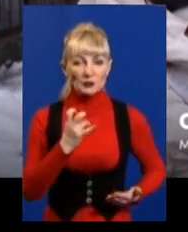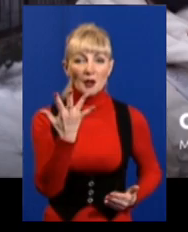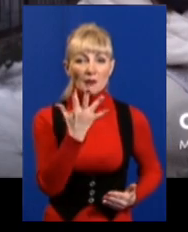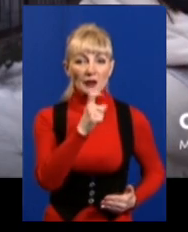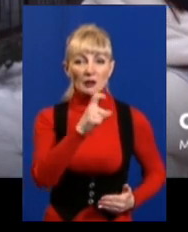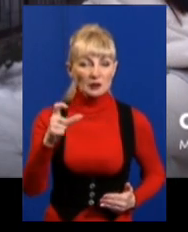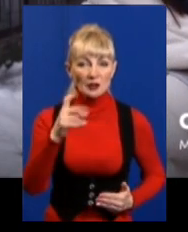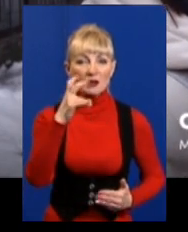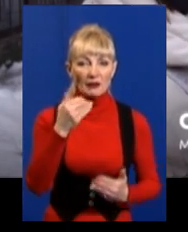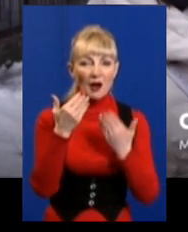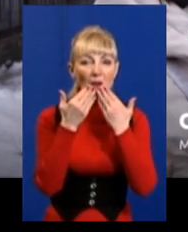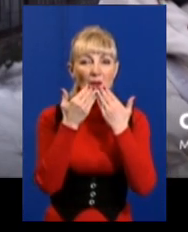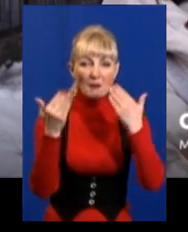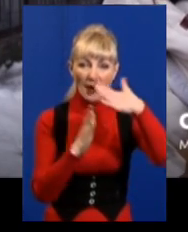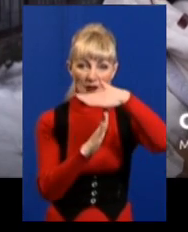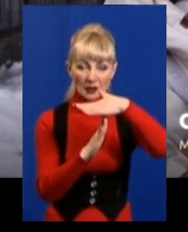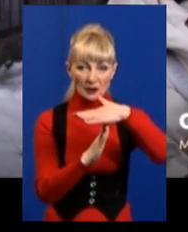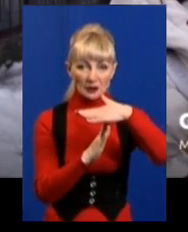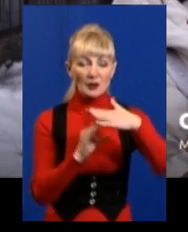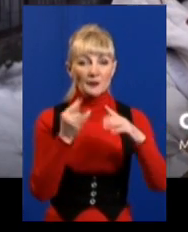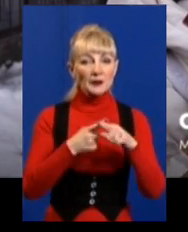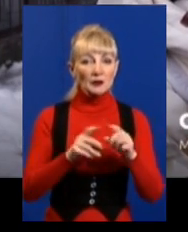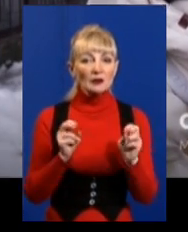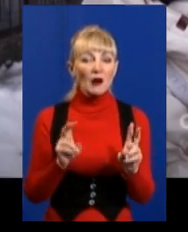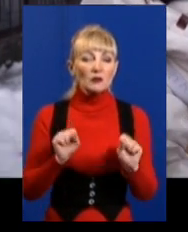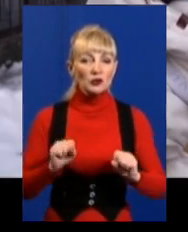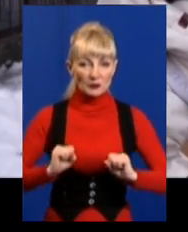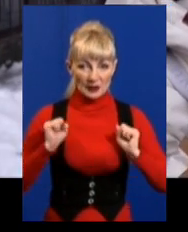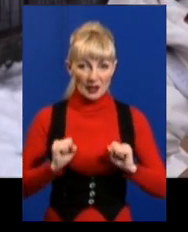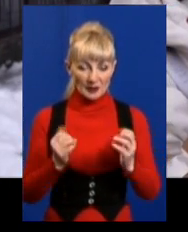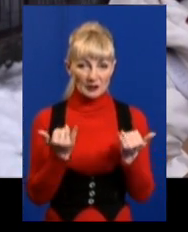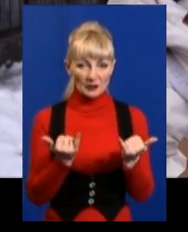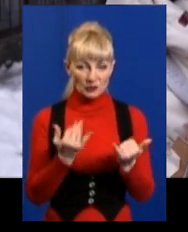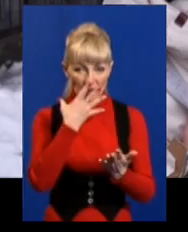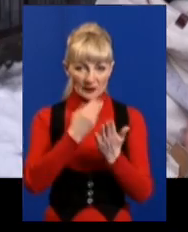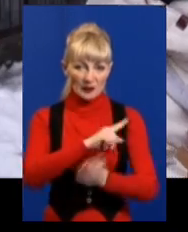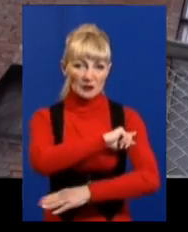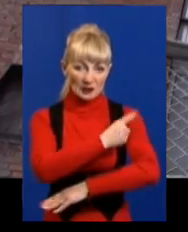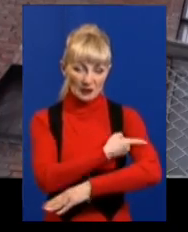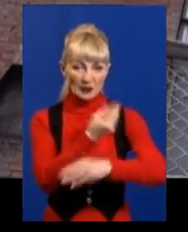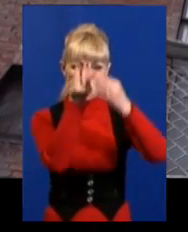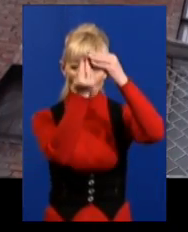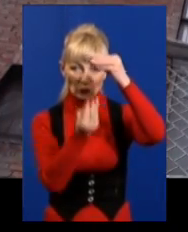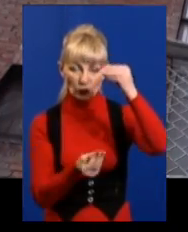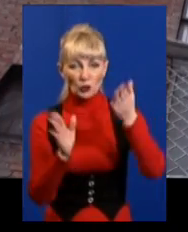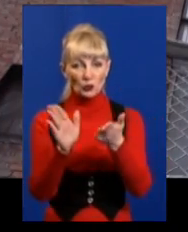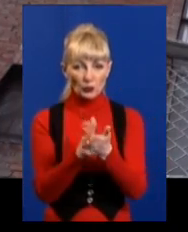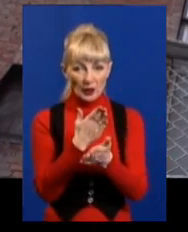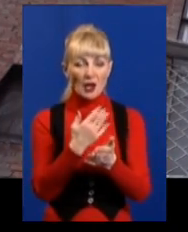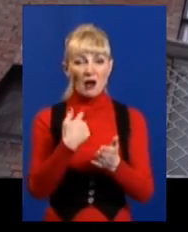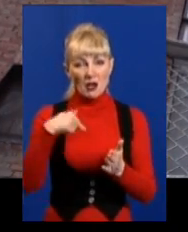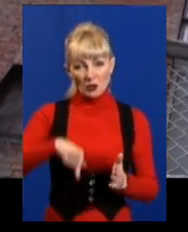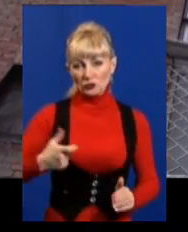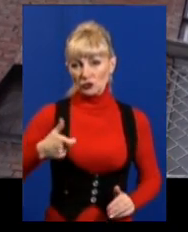Ми живемо на п'ятому поверсі, на останньому. Тому, як можемо, намагаємося зараз своїми силами збити. Я тут чатую вхід, щоб ніхто не